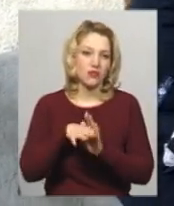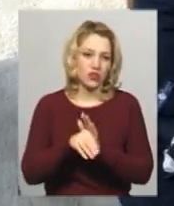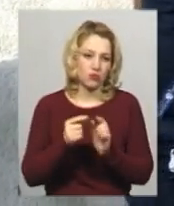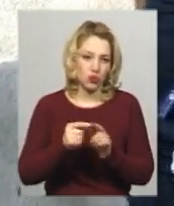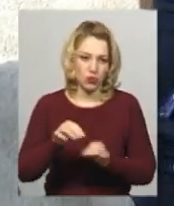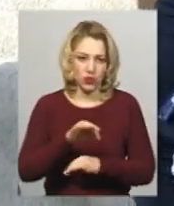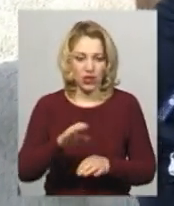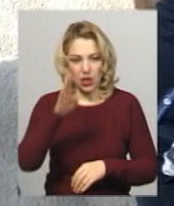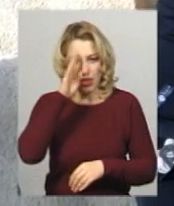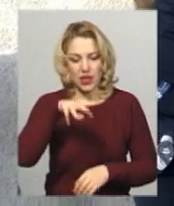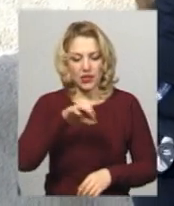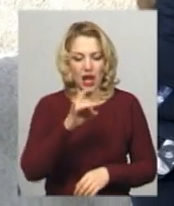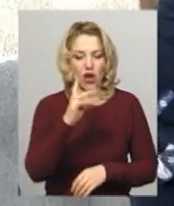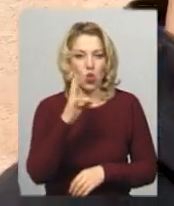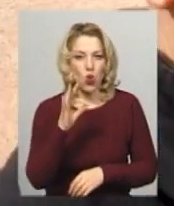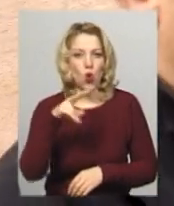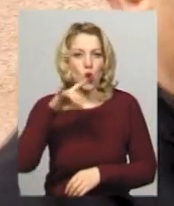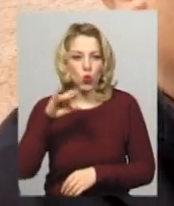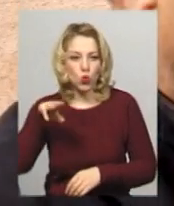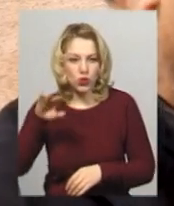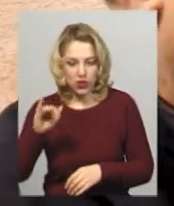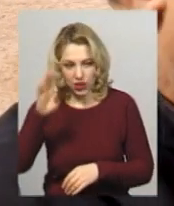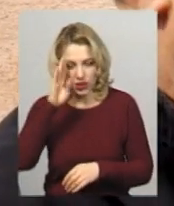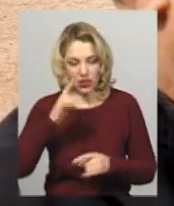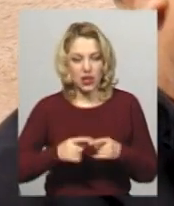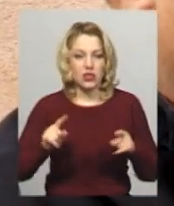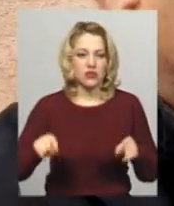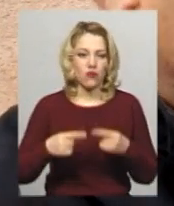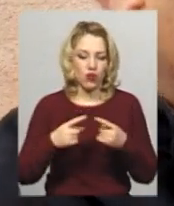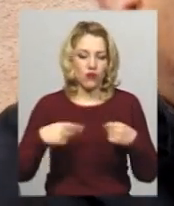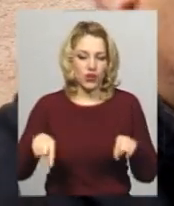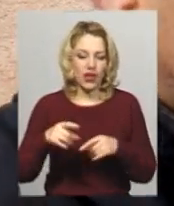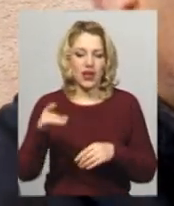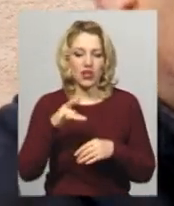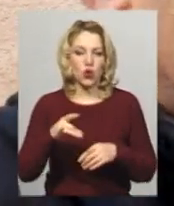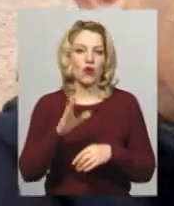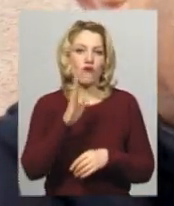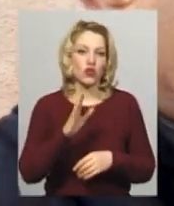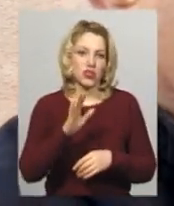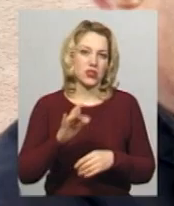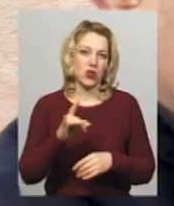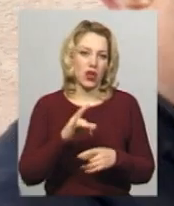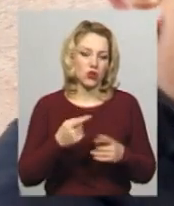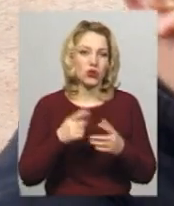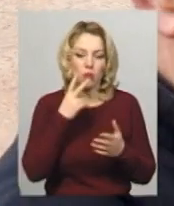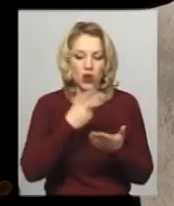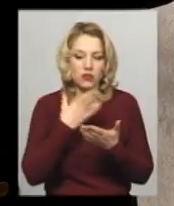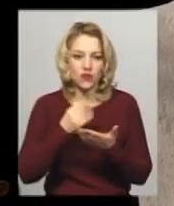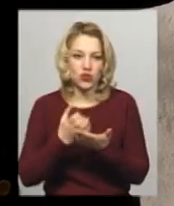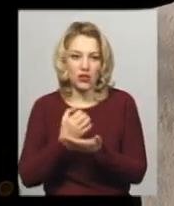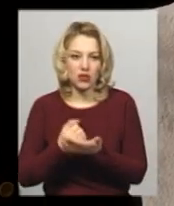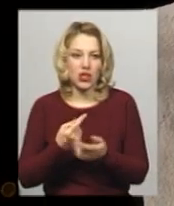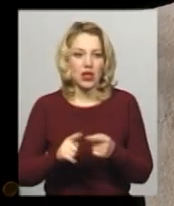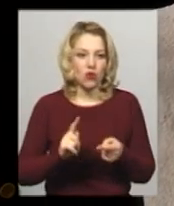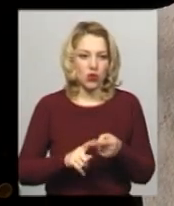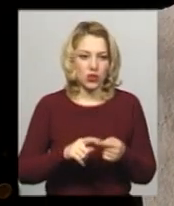Житель Тарноруди, учасник ініціативної групи зі створення філії районного Волочийського музею Анатолій Резнік показує свої знахідки. Оцей карбований на